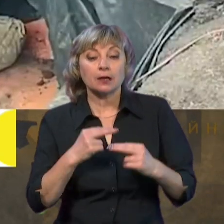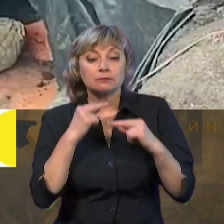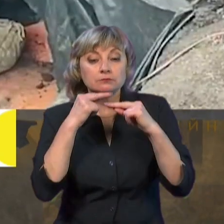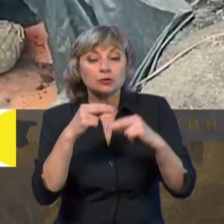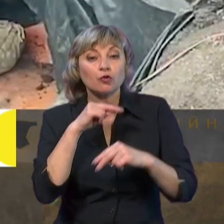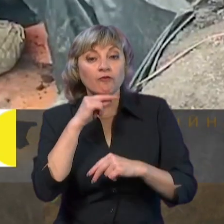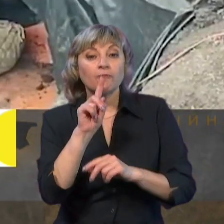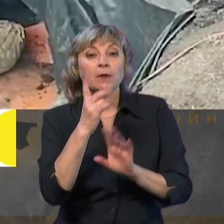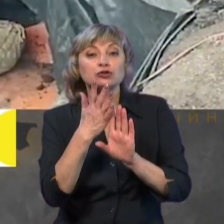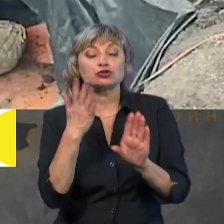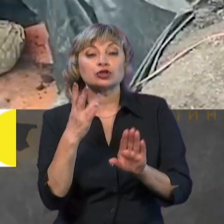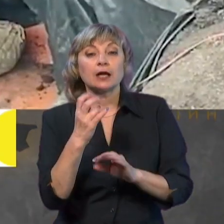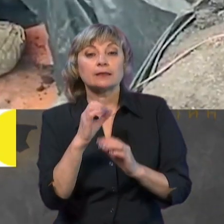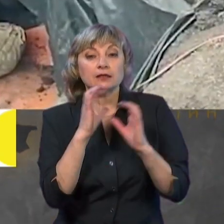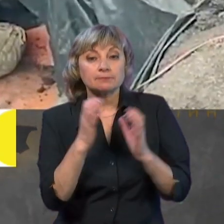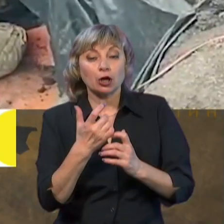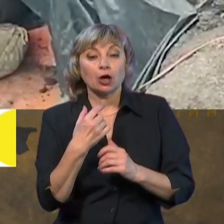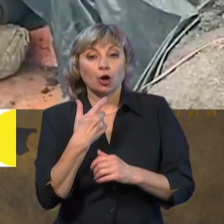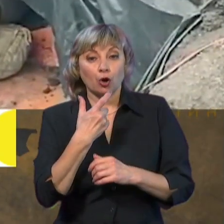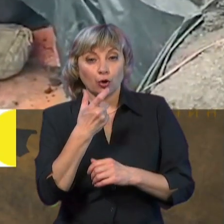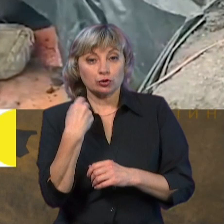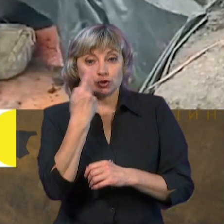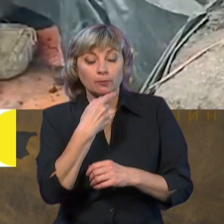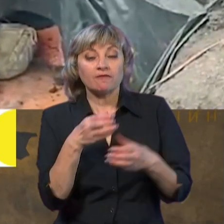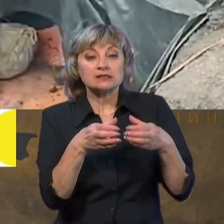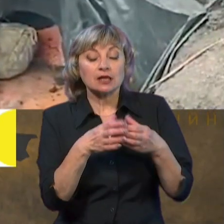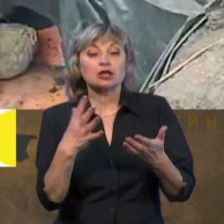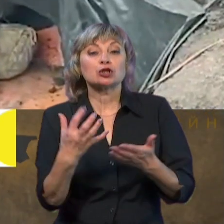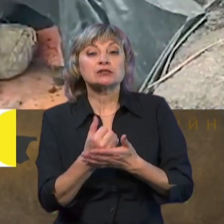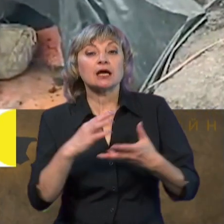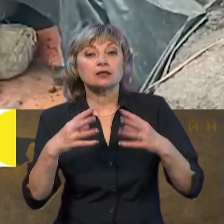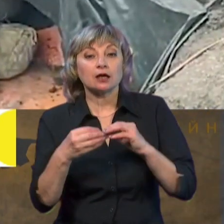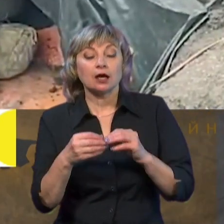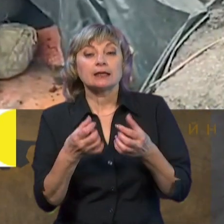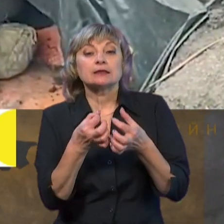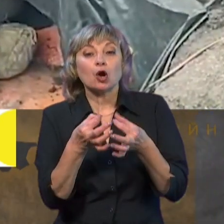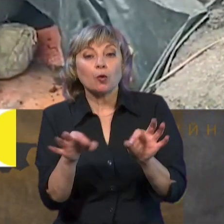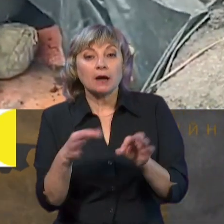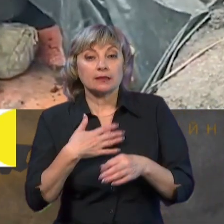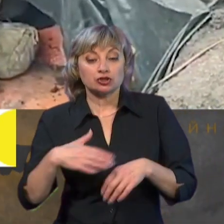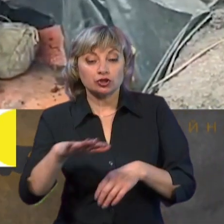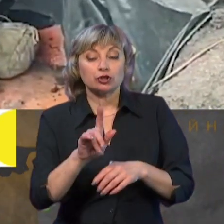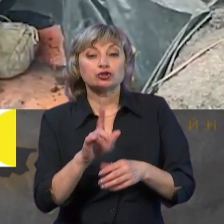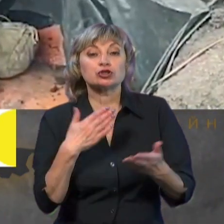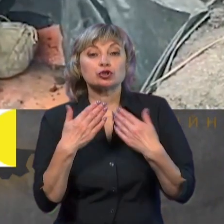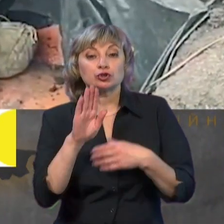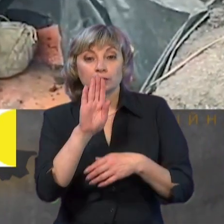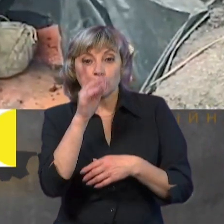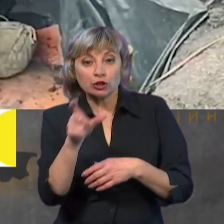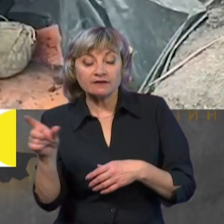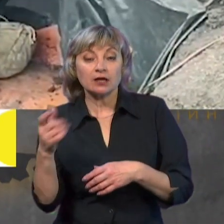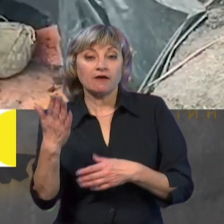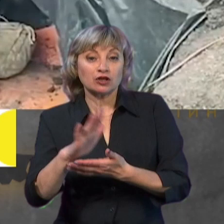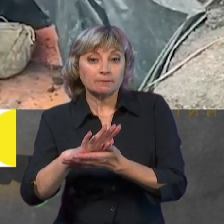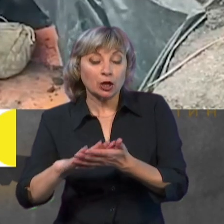увагу, в першу чергу, на збереження особового складу і досягнення результату ходу окупації наших територій. Що стосується противника, вони